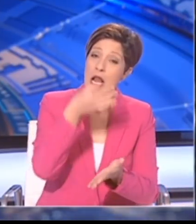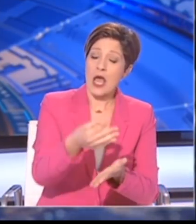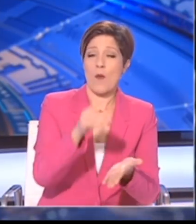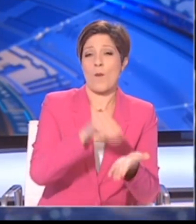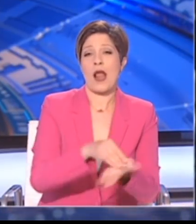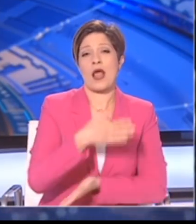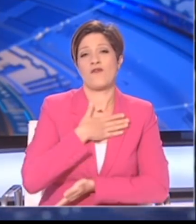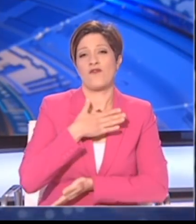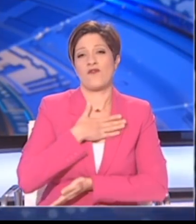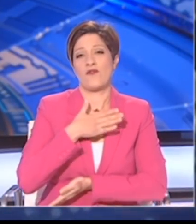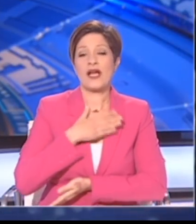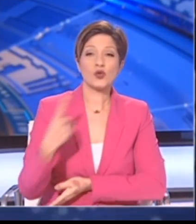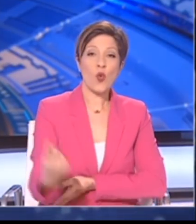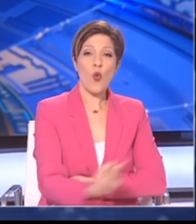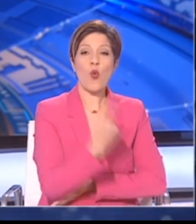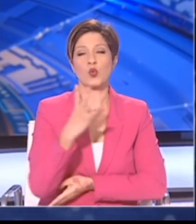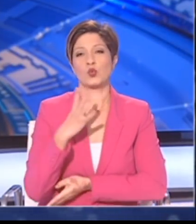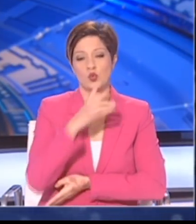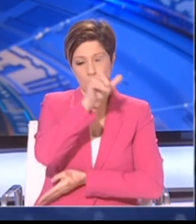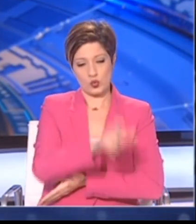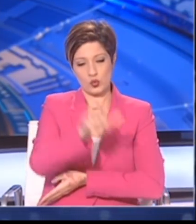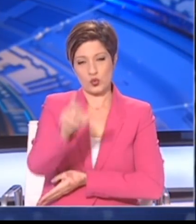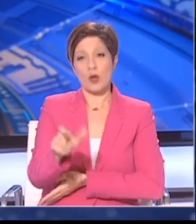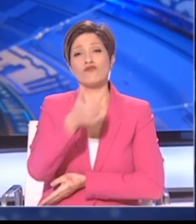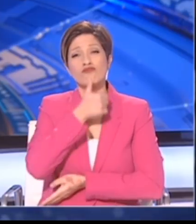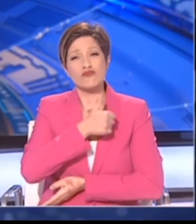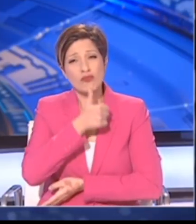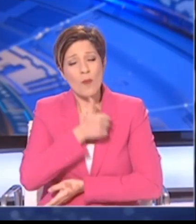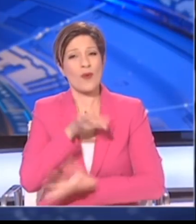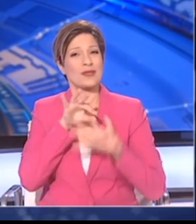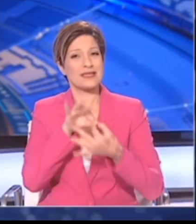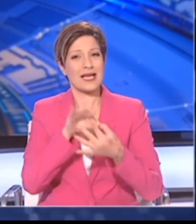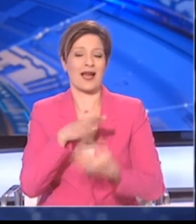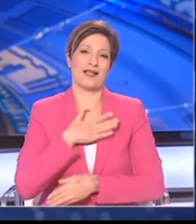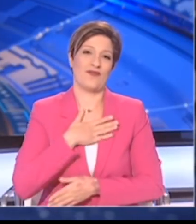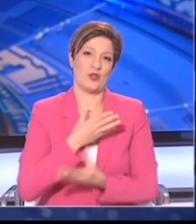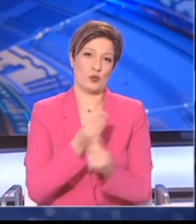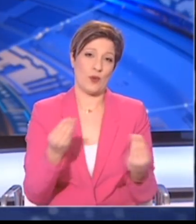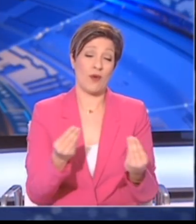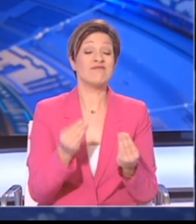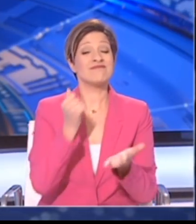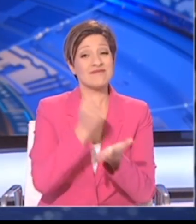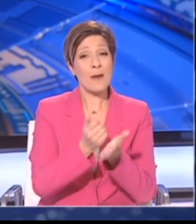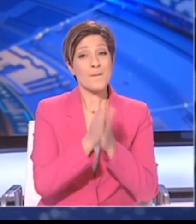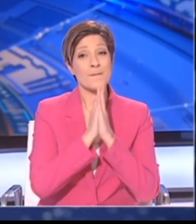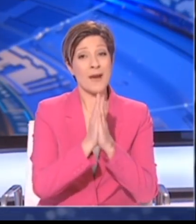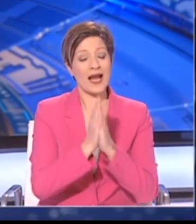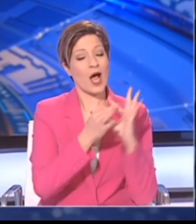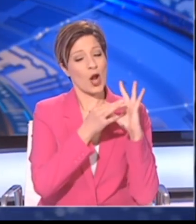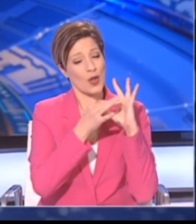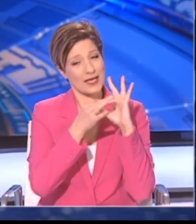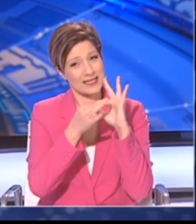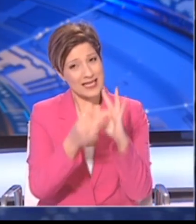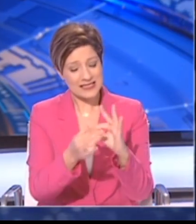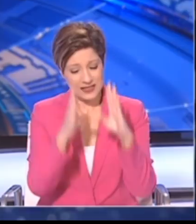ευχαριστίες προς όλους τους πολίτες για την υπομονή και τη συνεργασία. Σας παρακαλούμε να συνεχίσετε με την